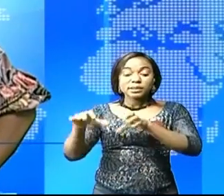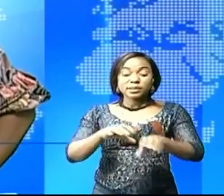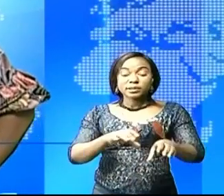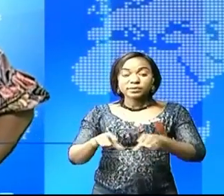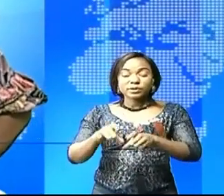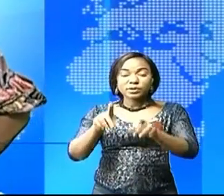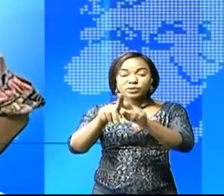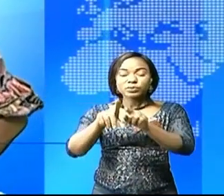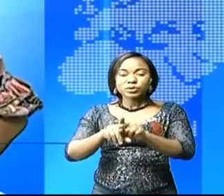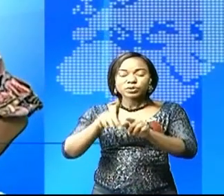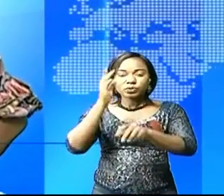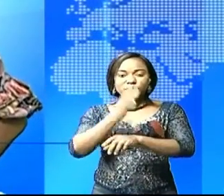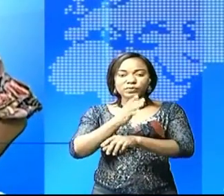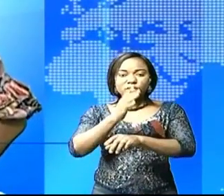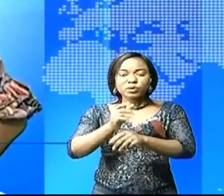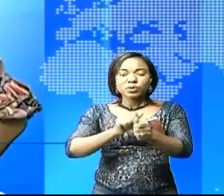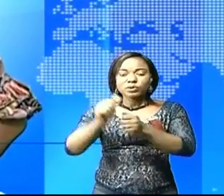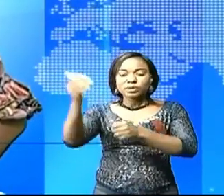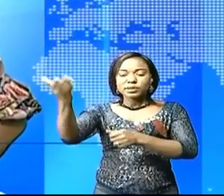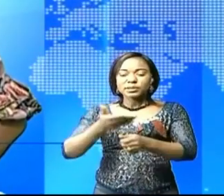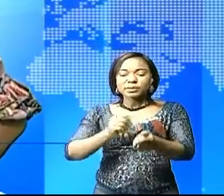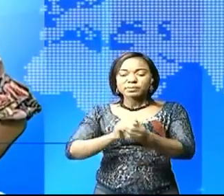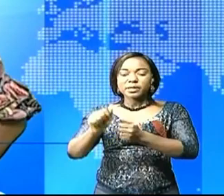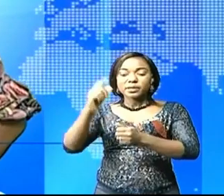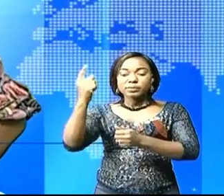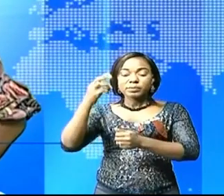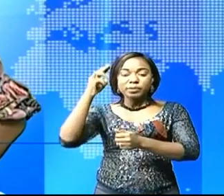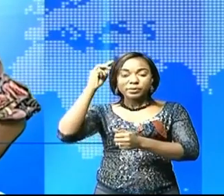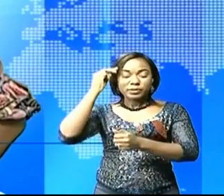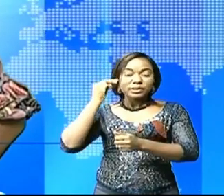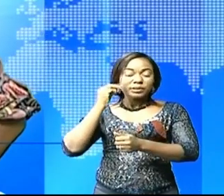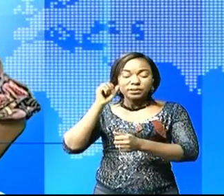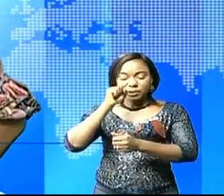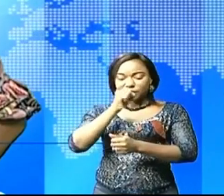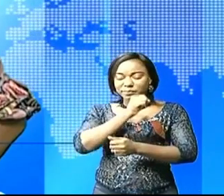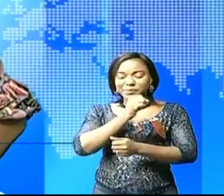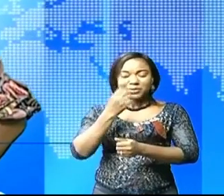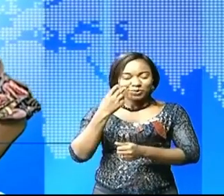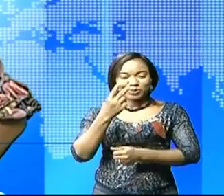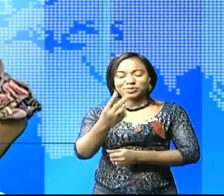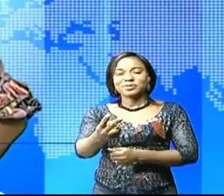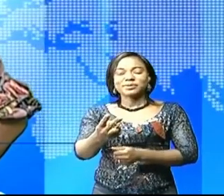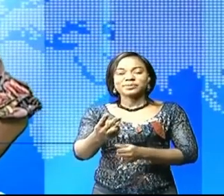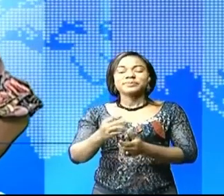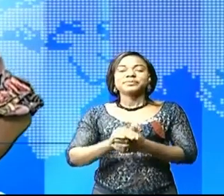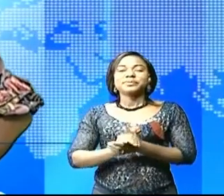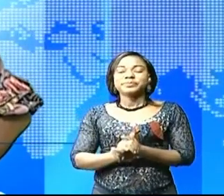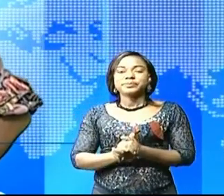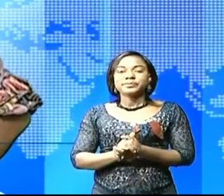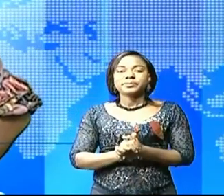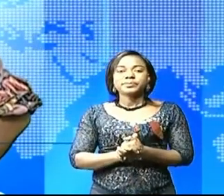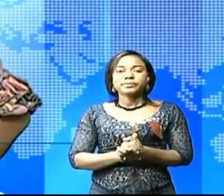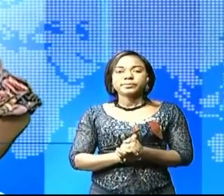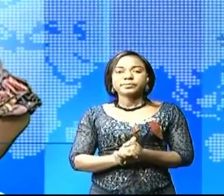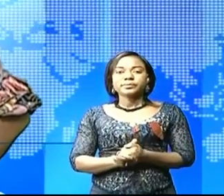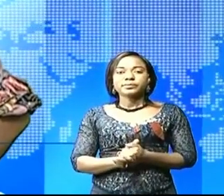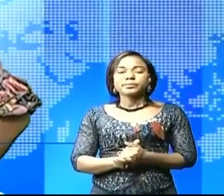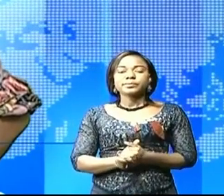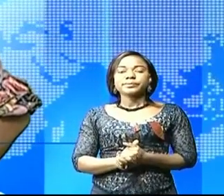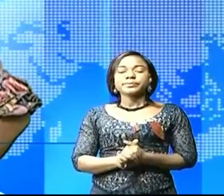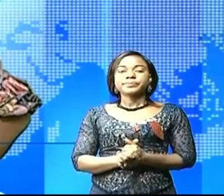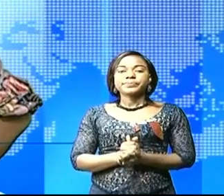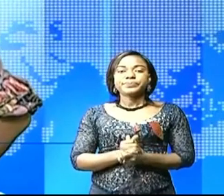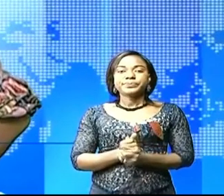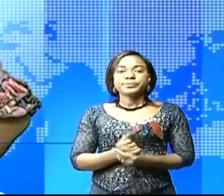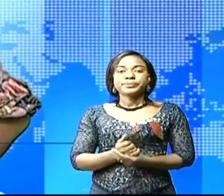et reçus par le Premier ministre Jean-Michel Samaloukonde. Retour sur les images avec la presse présidentielle.